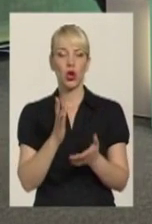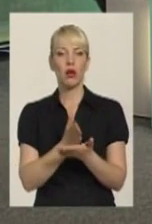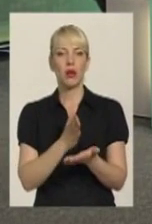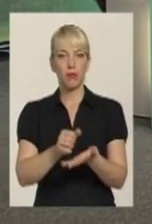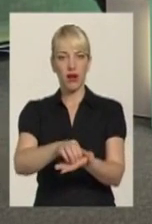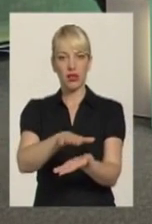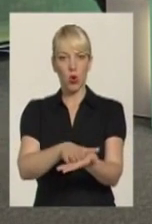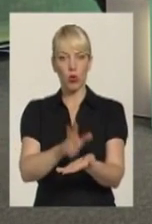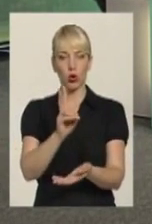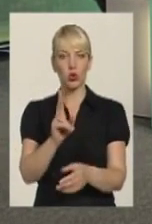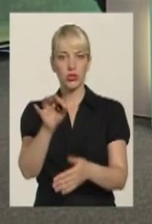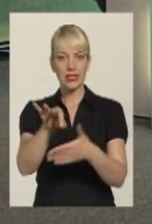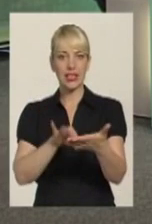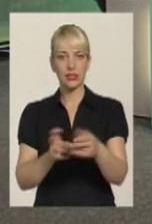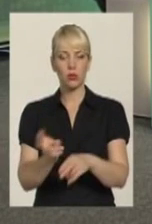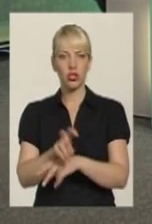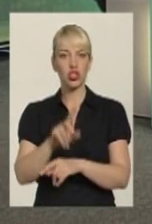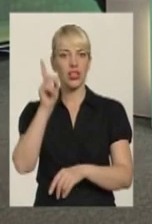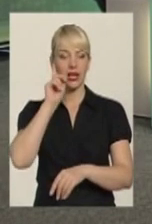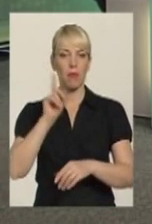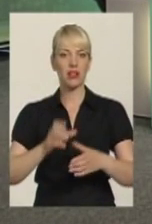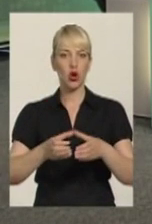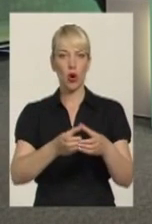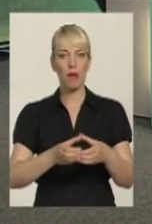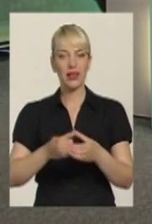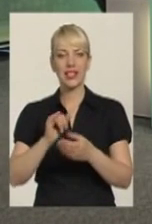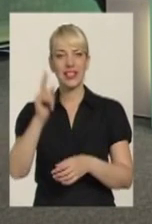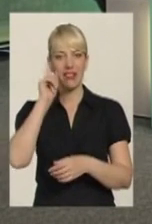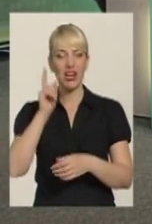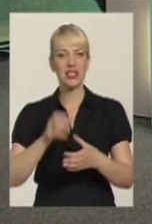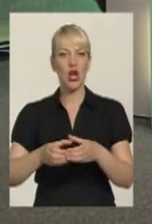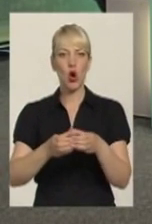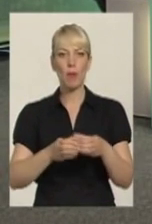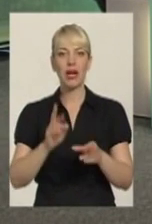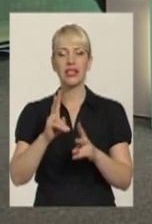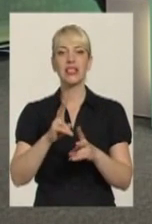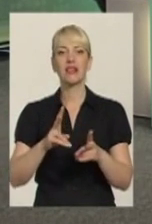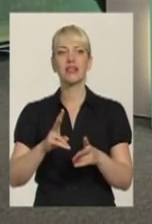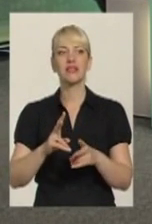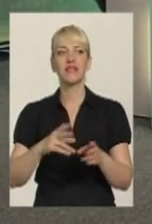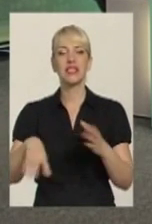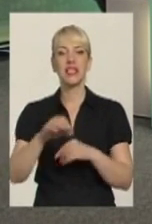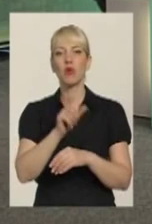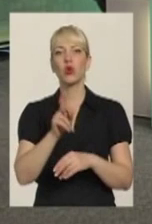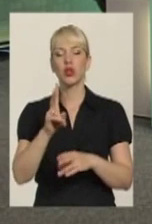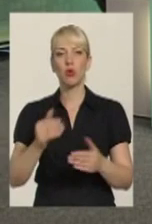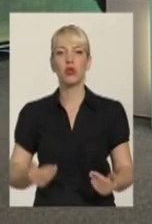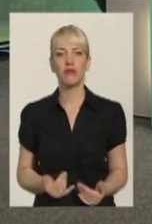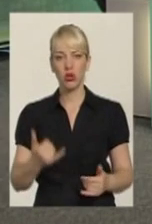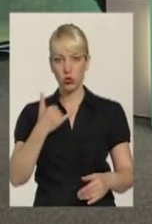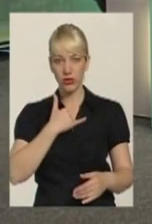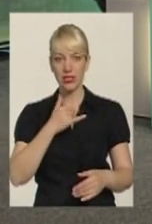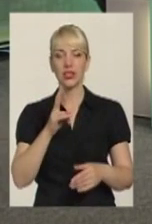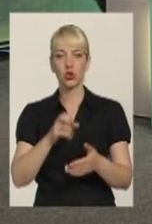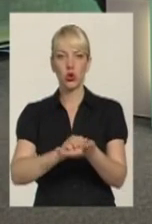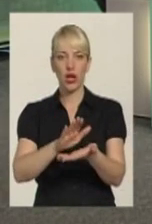на обліку, які зразу прийшли до єврейської громади. І єврейська громада, та як і всім людям, які в нас проживають, і стоять в нас